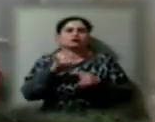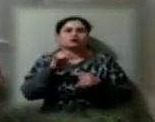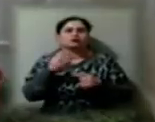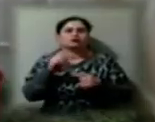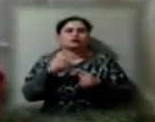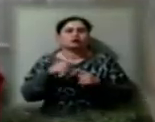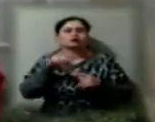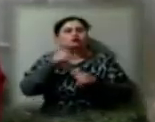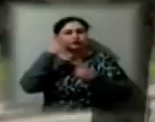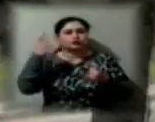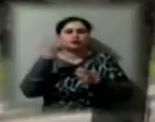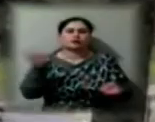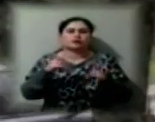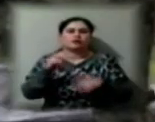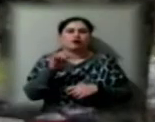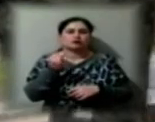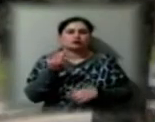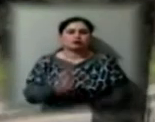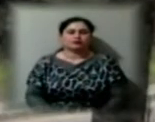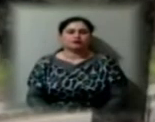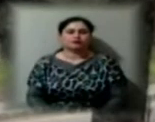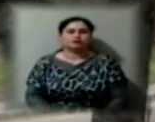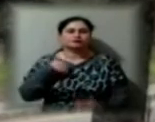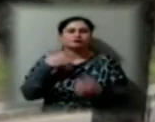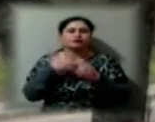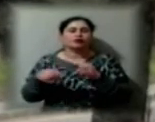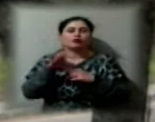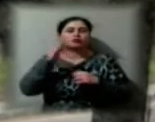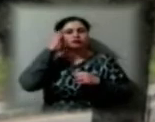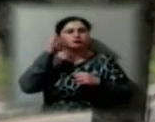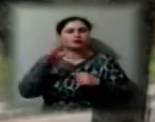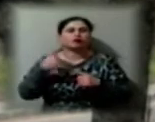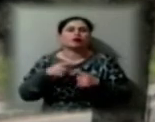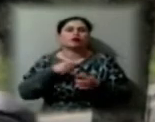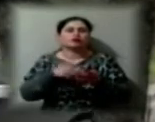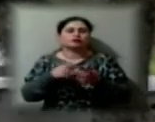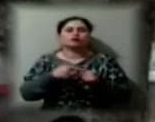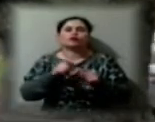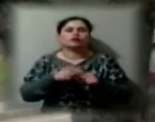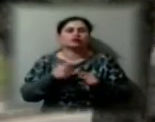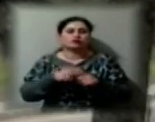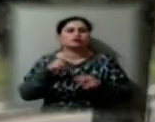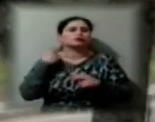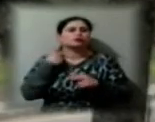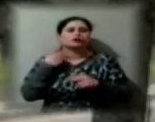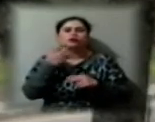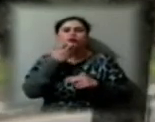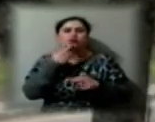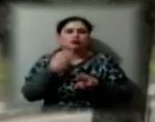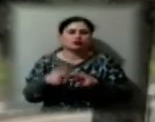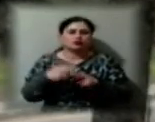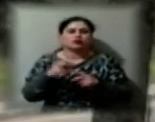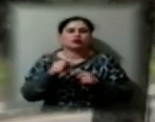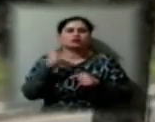прийти на акцію. Я був серед тих голів ОСББ, яким місто дуже сильно заборгувало потеплим кредитом за минулий рік.